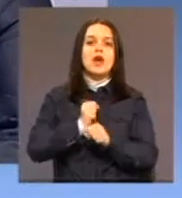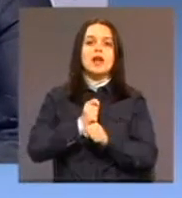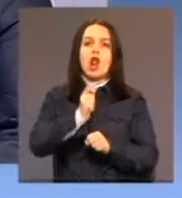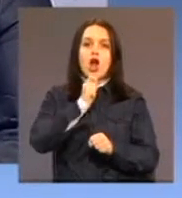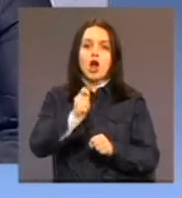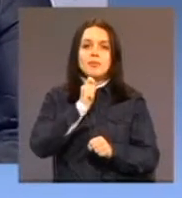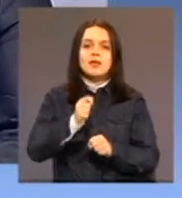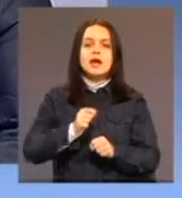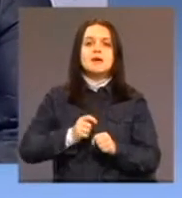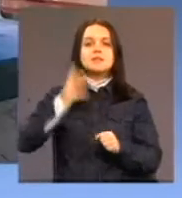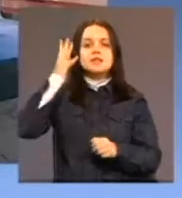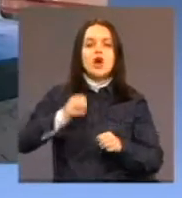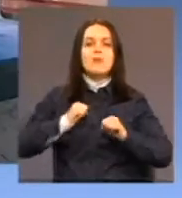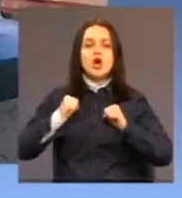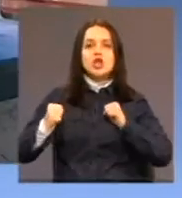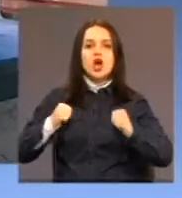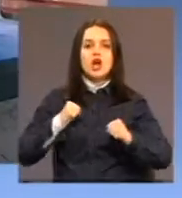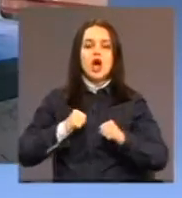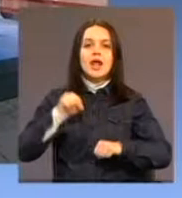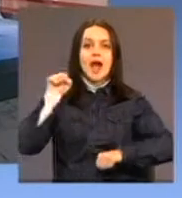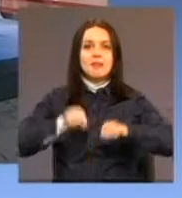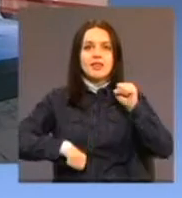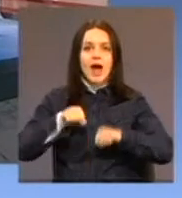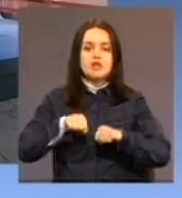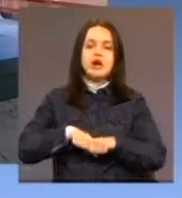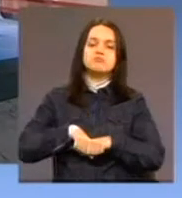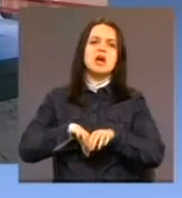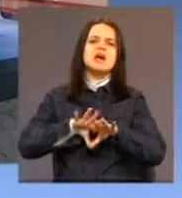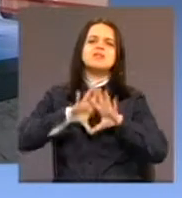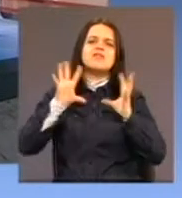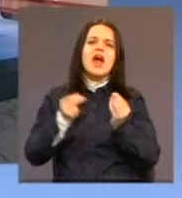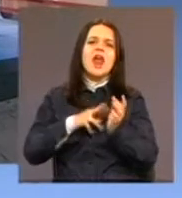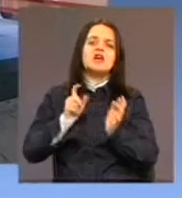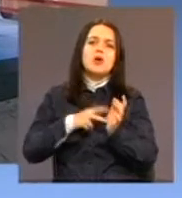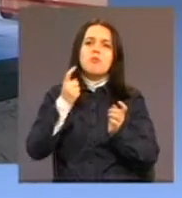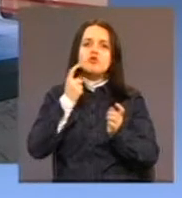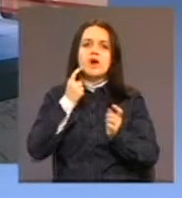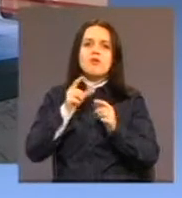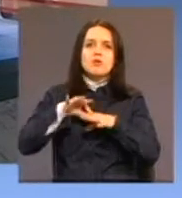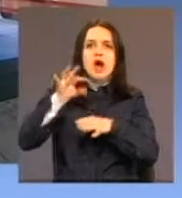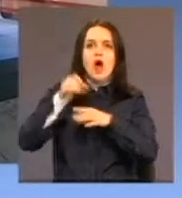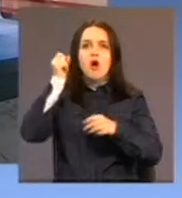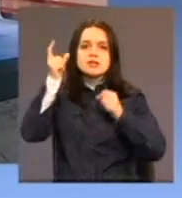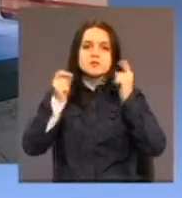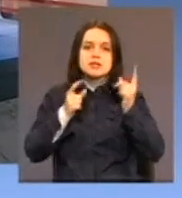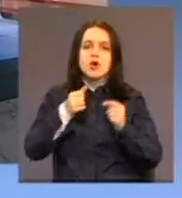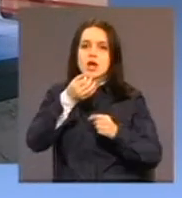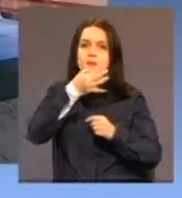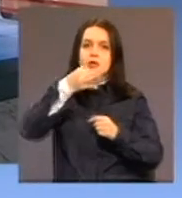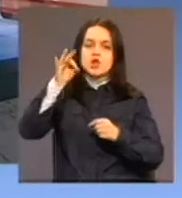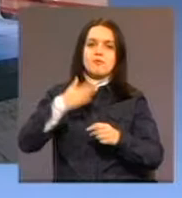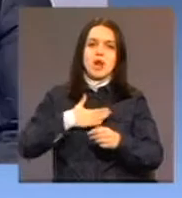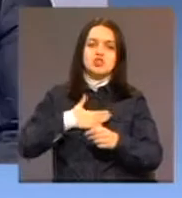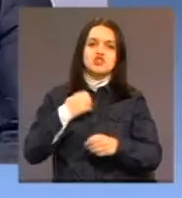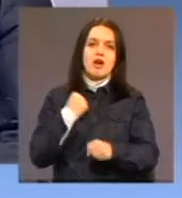psihomotornog redukatora, tako da pokušavamo na sve načine da osmislimo i usavršimo naš